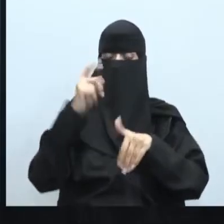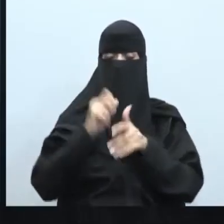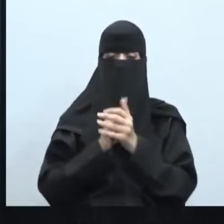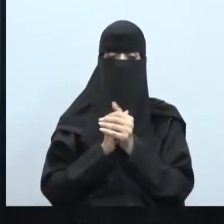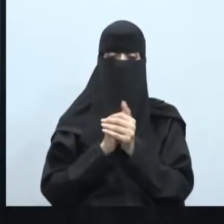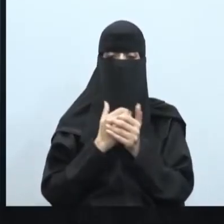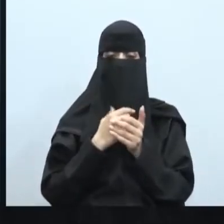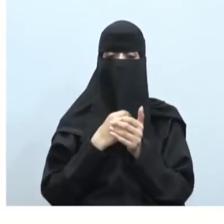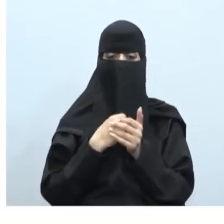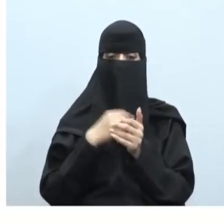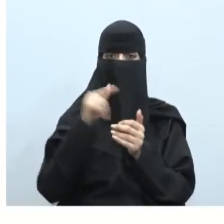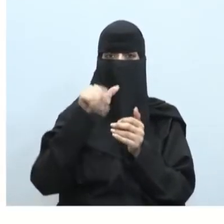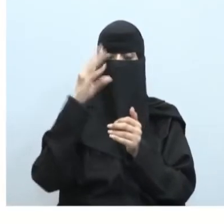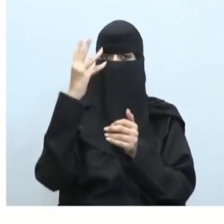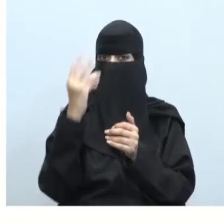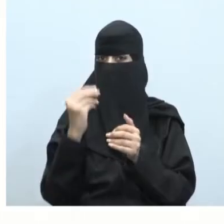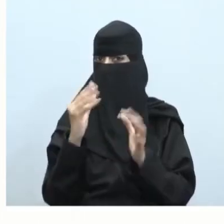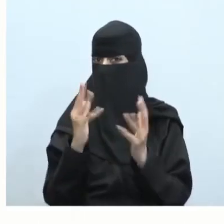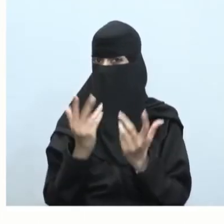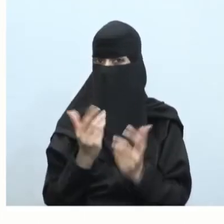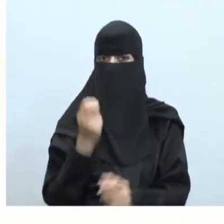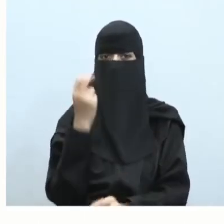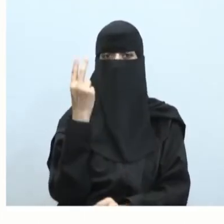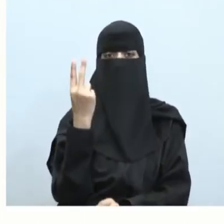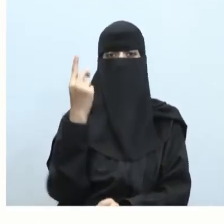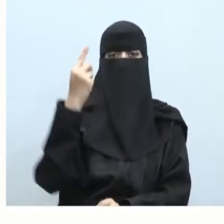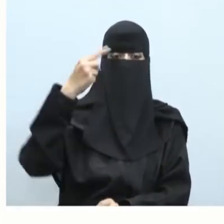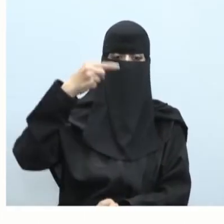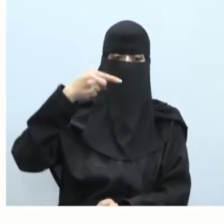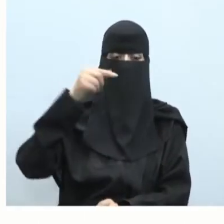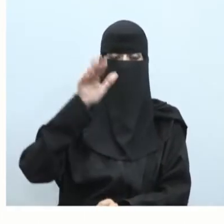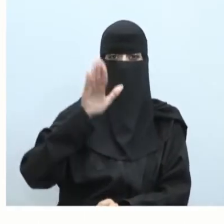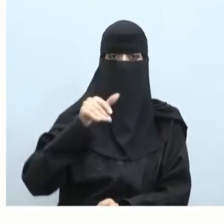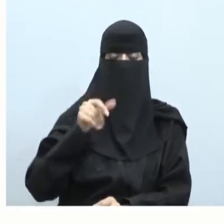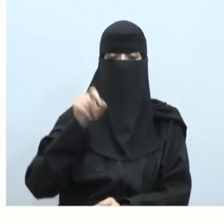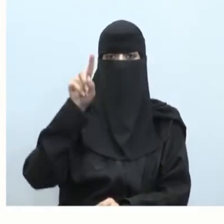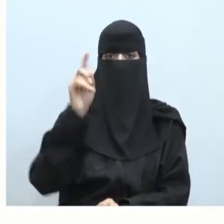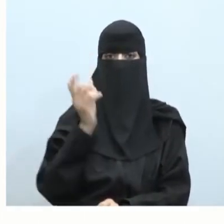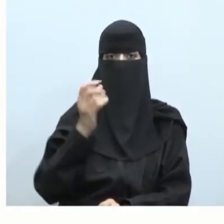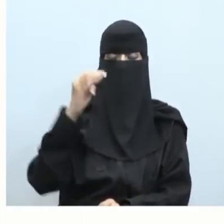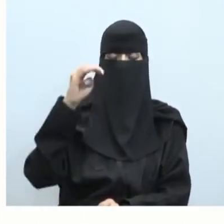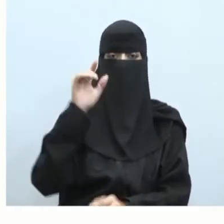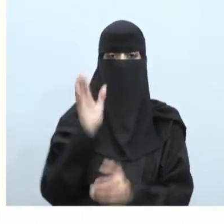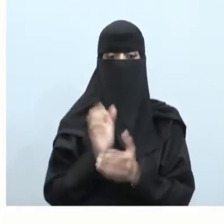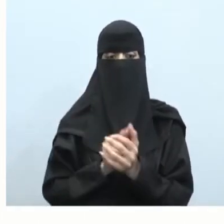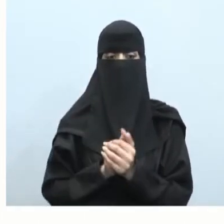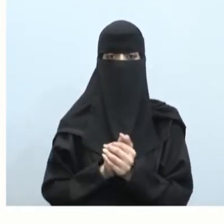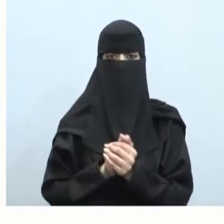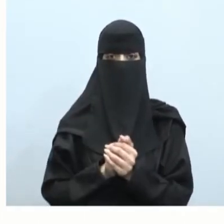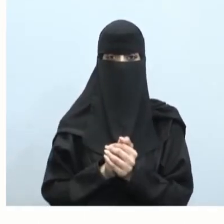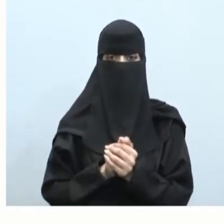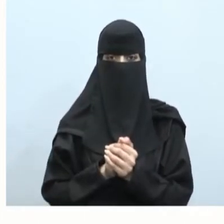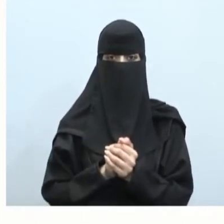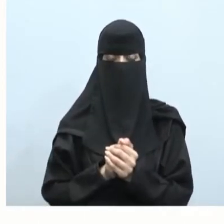ذكرت لكم أن عددها أبناء وبنات الطلاب إثنى عشرة برجاً إثنى عشرة